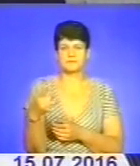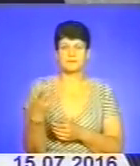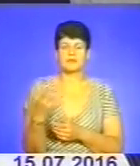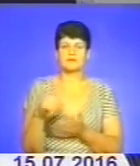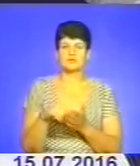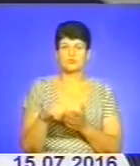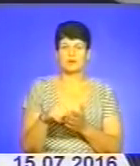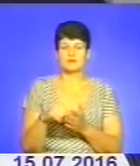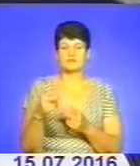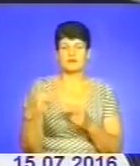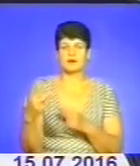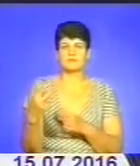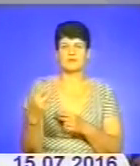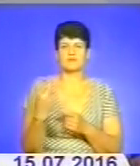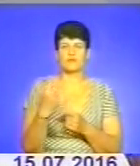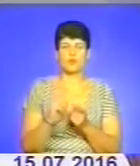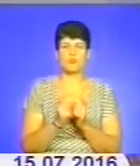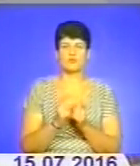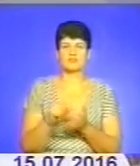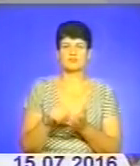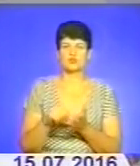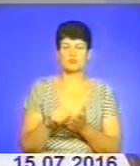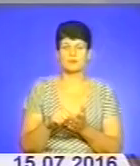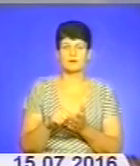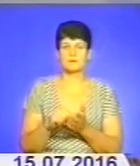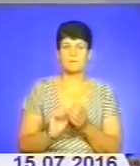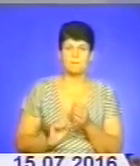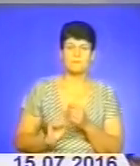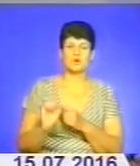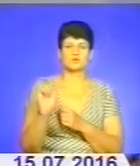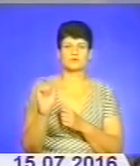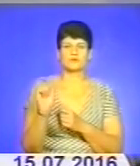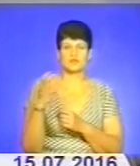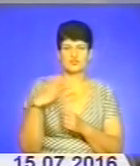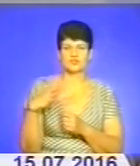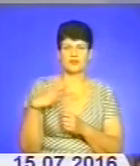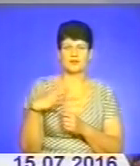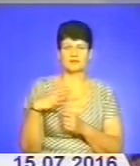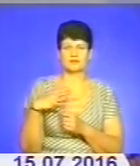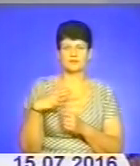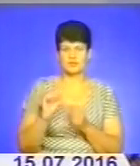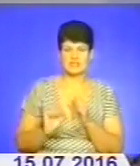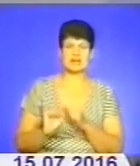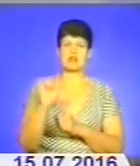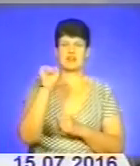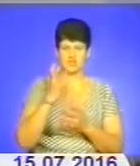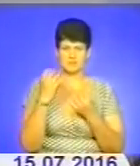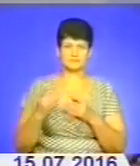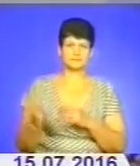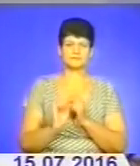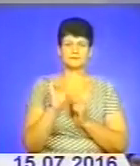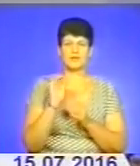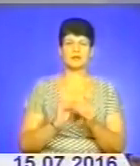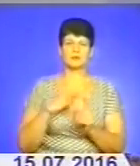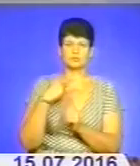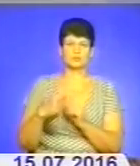ти тільки раз, а в двоборстві ти виступаєш, робиш поштовх, і тоді чекаєш, і тоді вже ривок. І додається